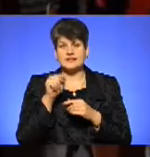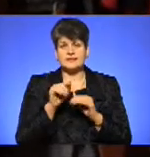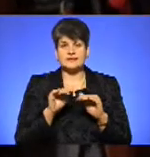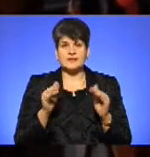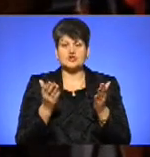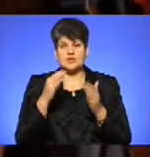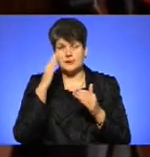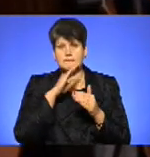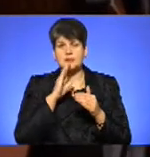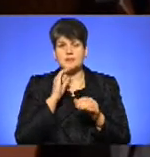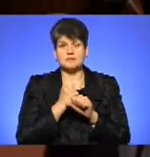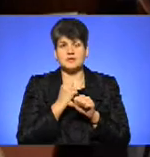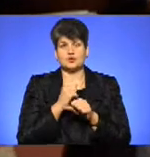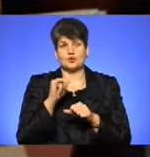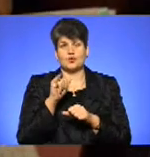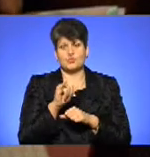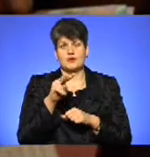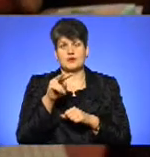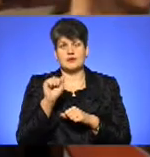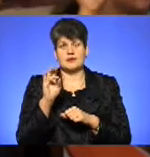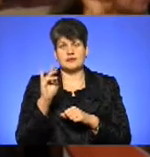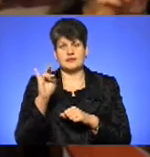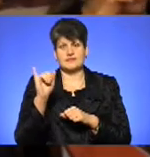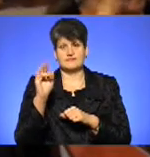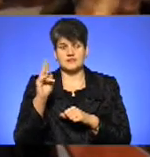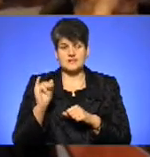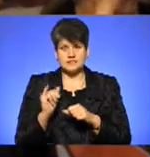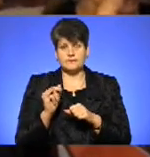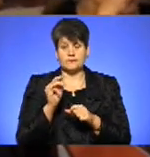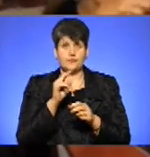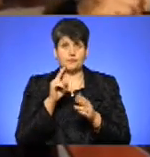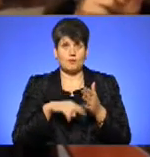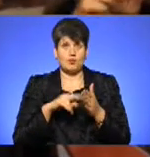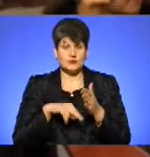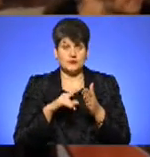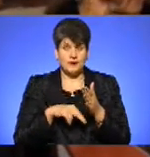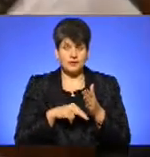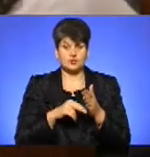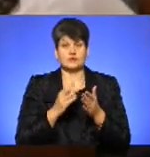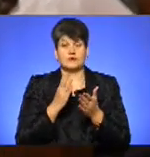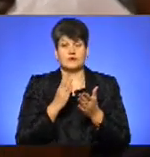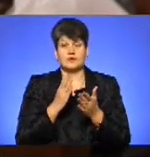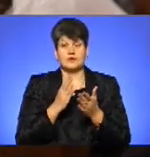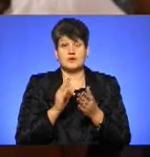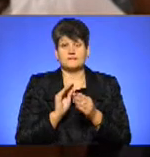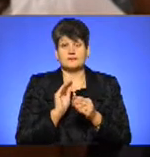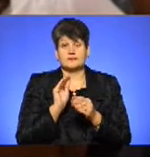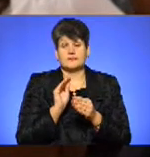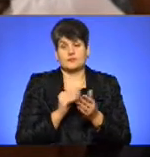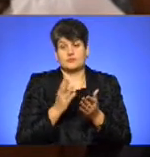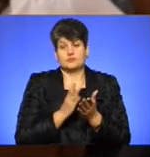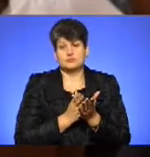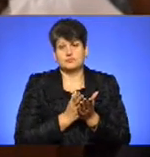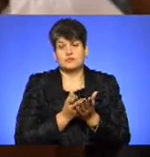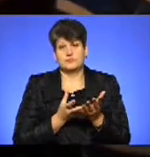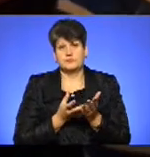чої батьки працюють у Ланівцях. Адже податок з доходів фізичних осіб цих батьків наповнює не їхній бюджет, а Лановецьку